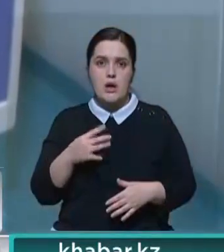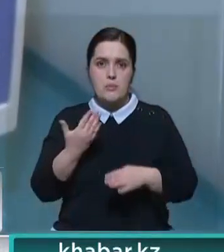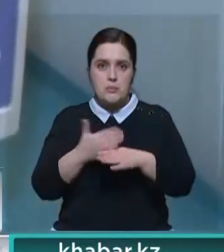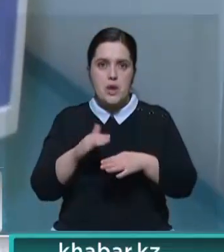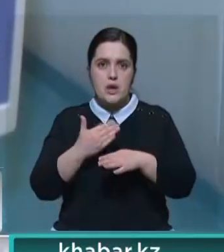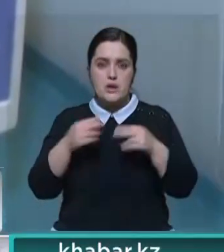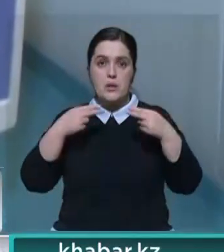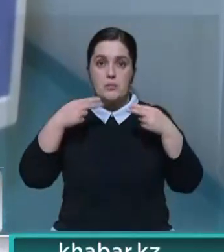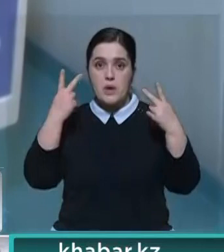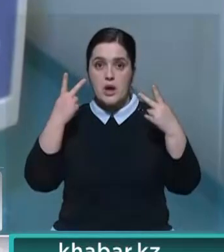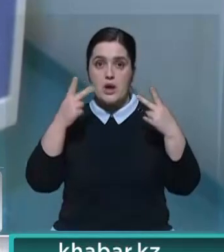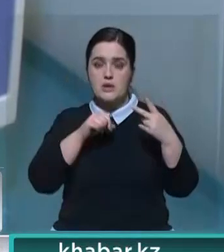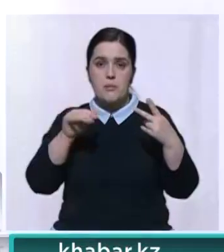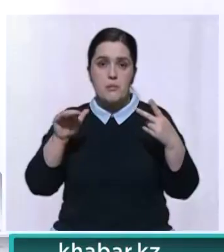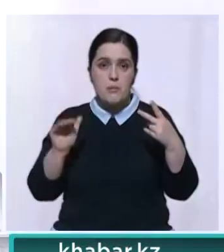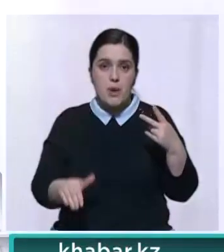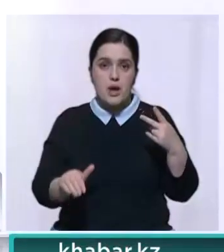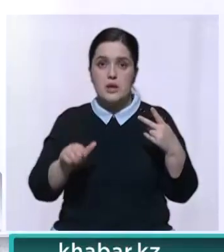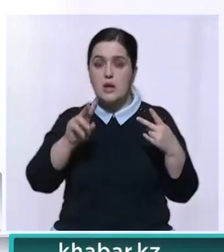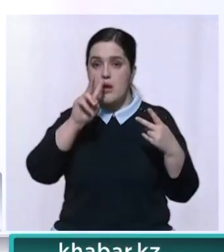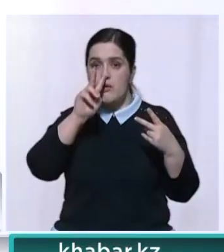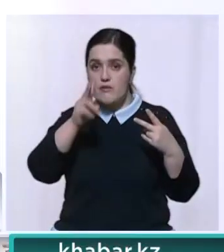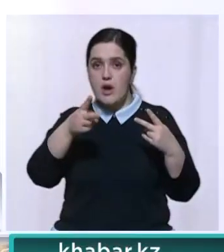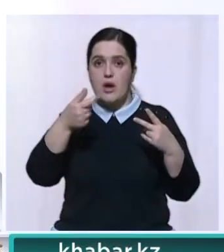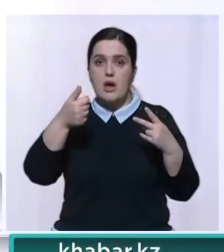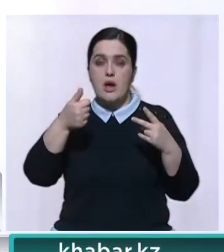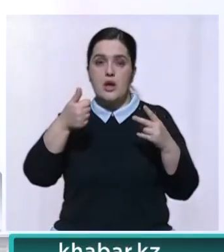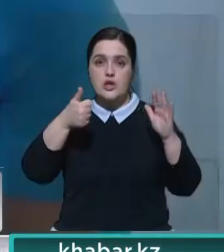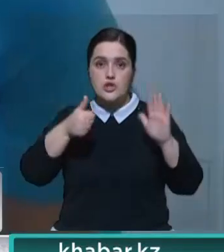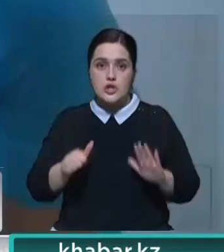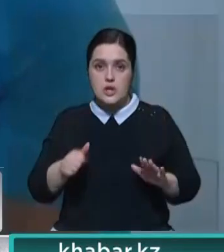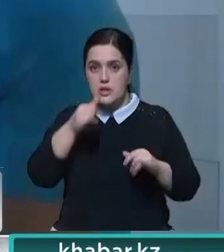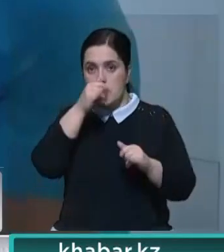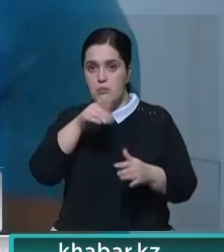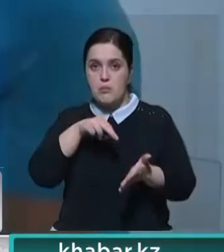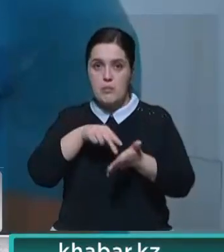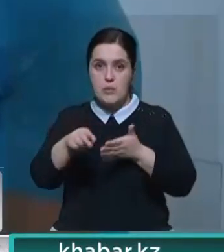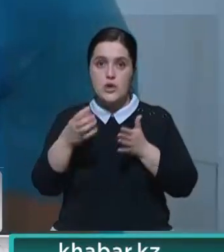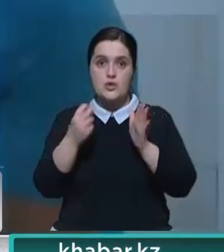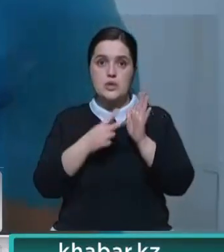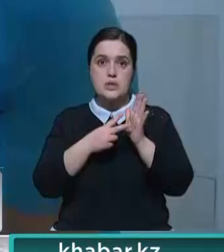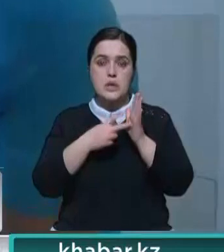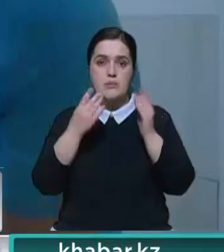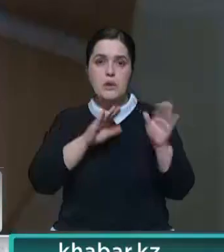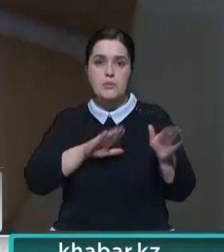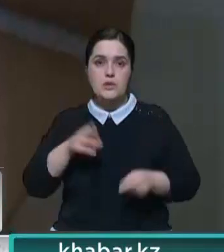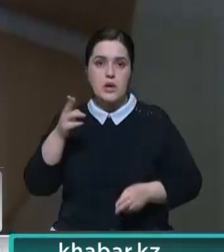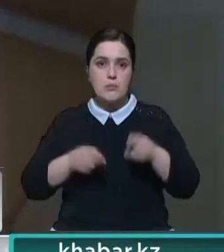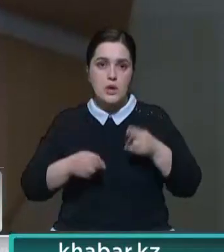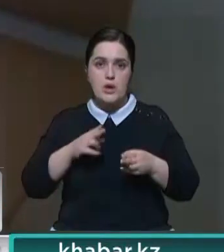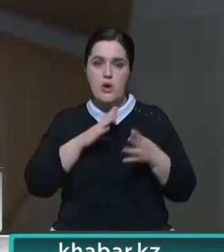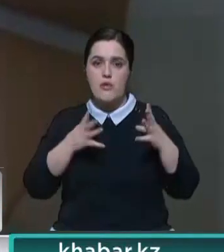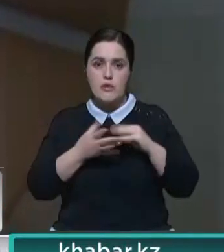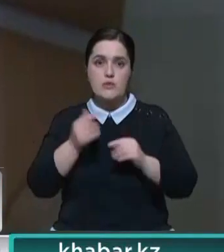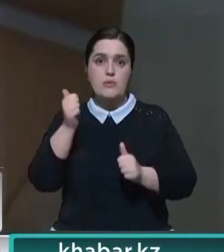приходить в себя. При этом самый маленький пациент, которому два с половиной года, не мог самостоятельно передвигаться еще семь дней после